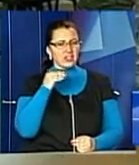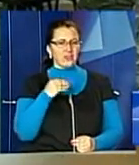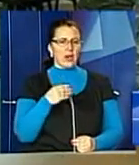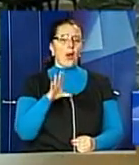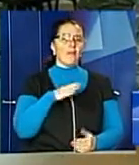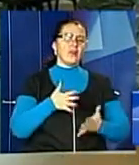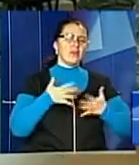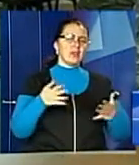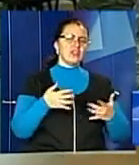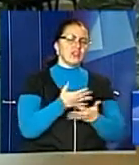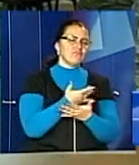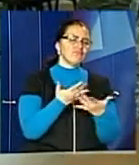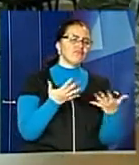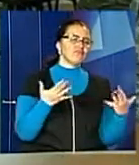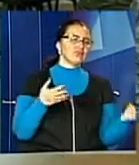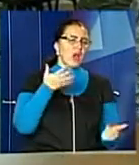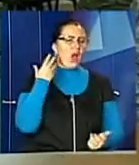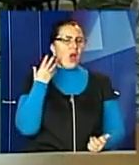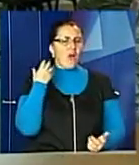всяких страв, фруктів,